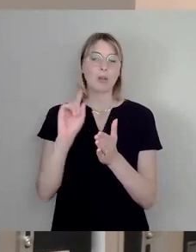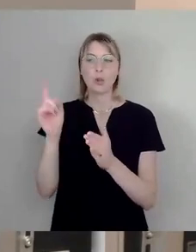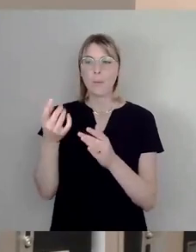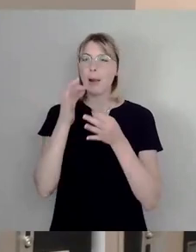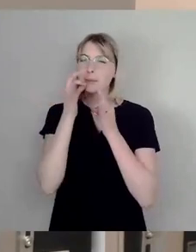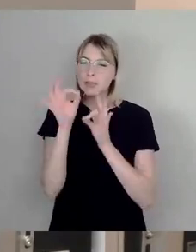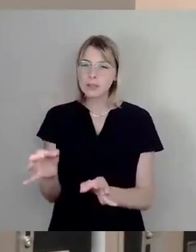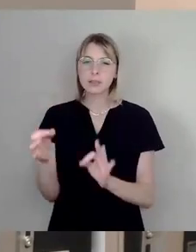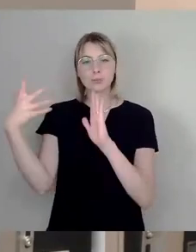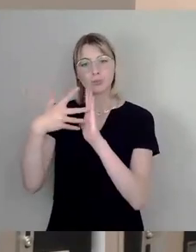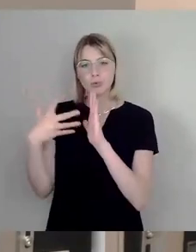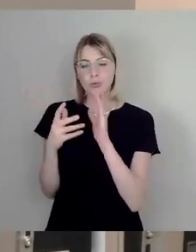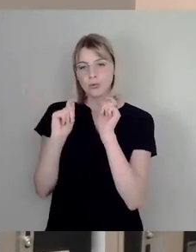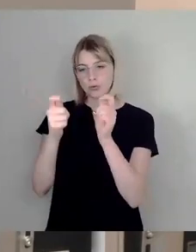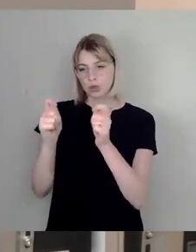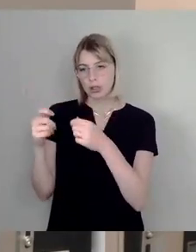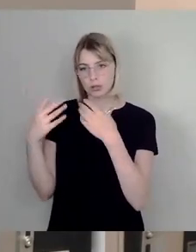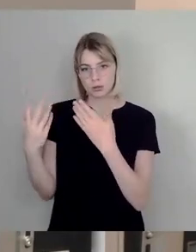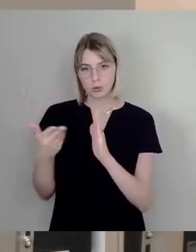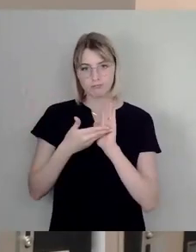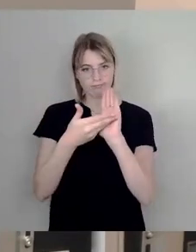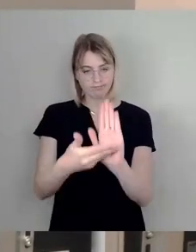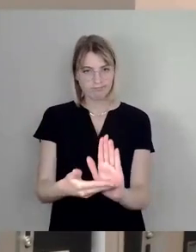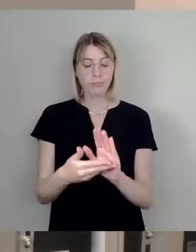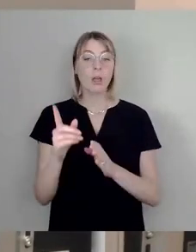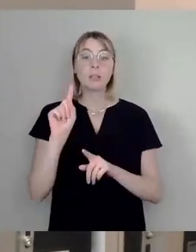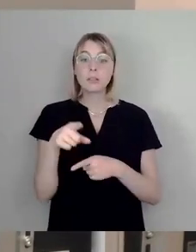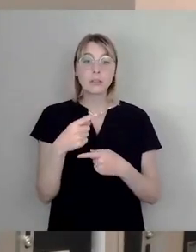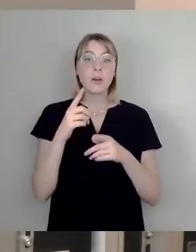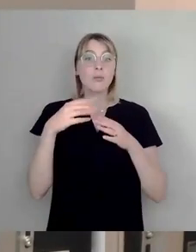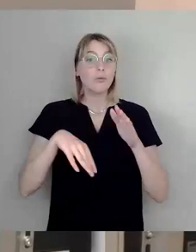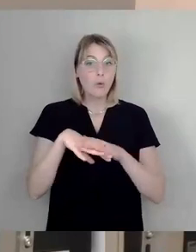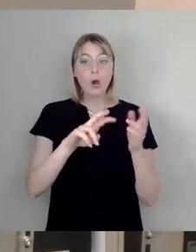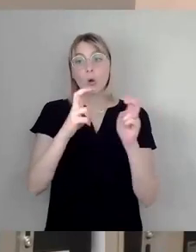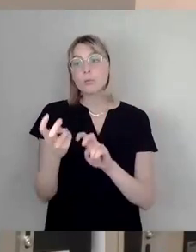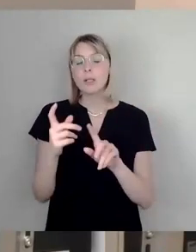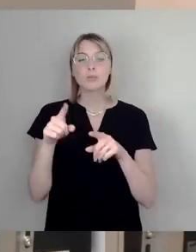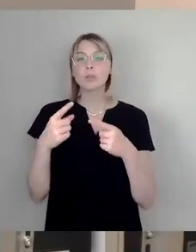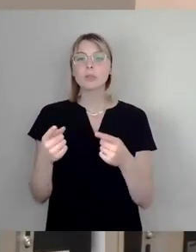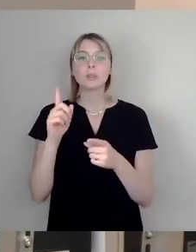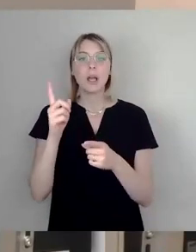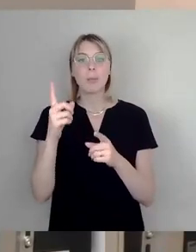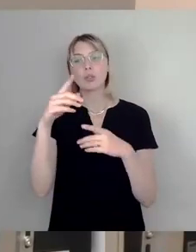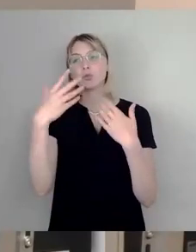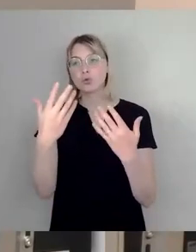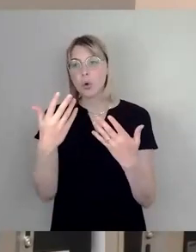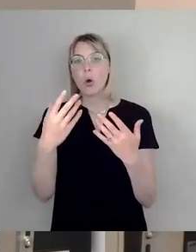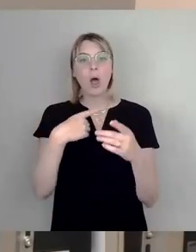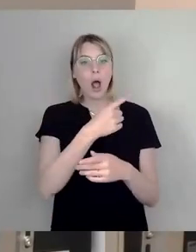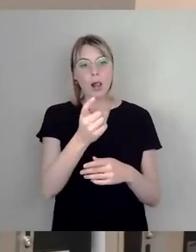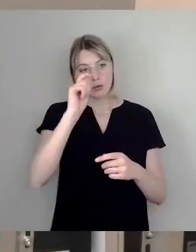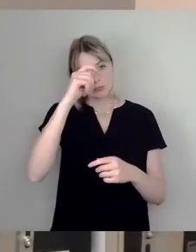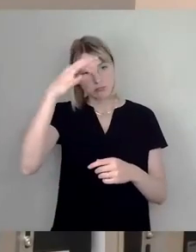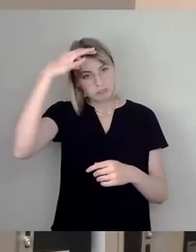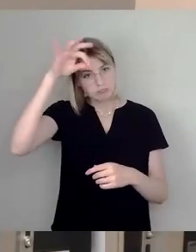Das heißt nicht, dass das alles umgesetzt wird. Das heißt auch nicht, dass das alle hier im Raum gleichermaßen teilen müssen, aber gewisse Prüfvorschläge mitgeben, die man